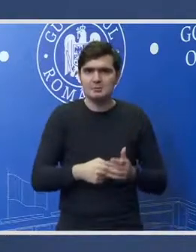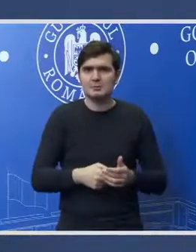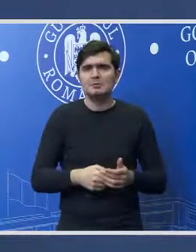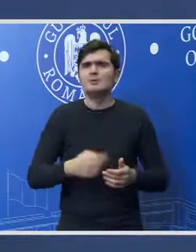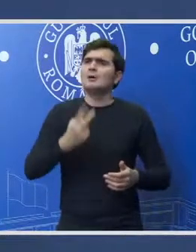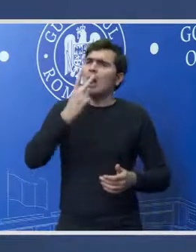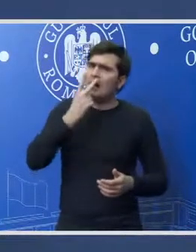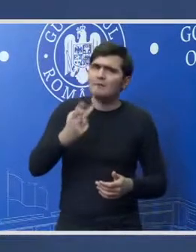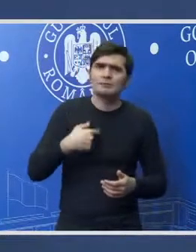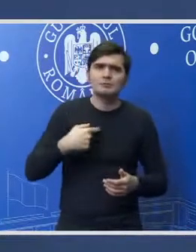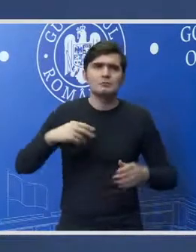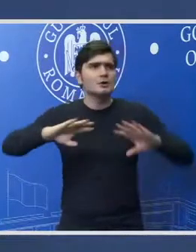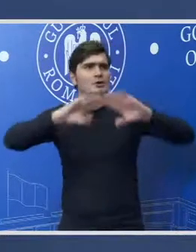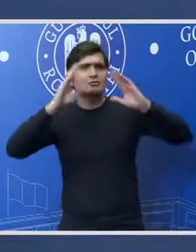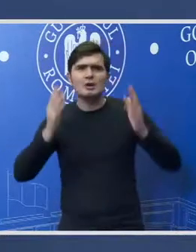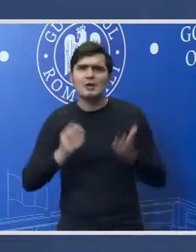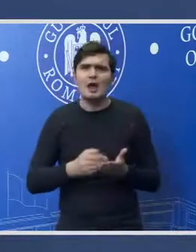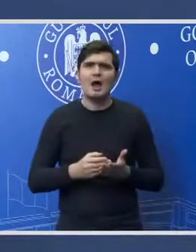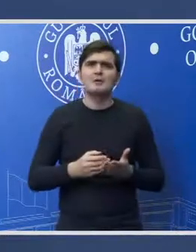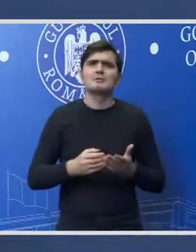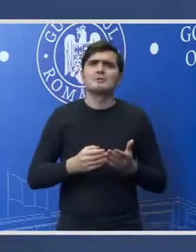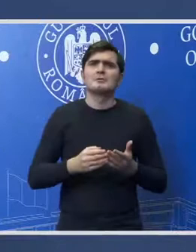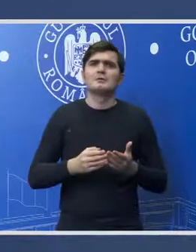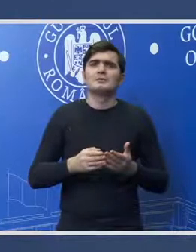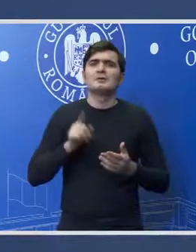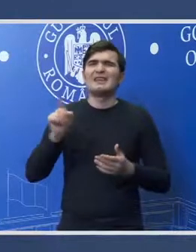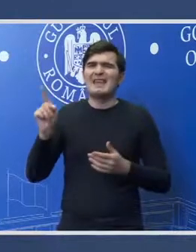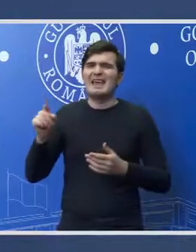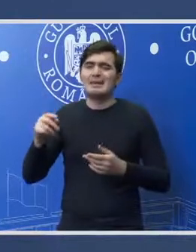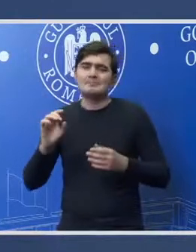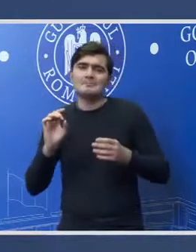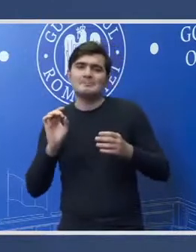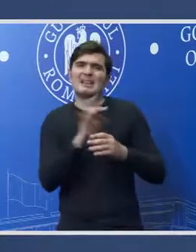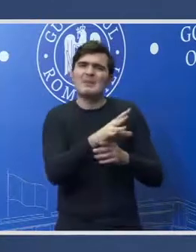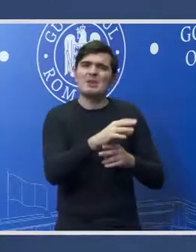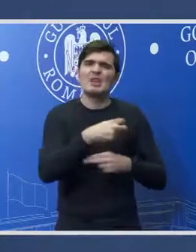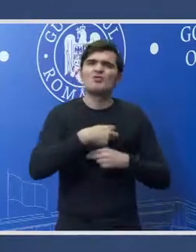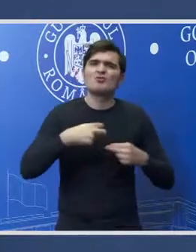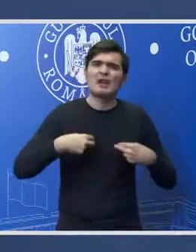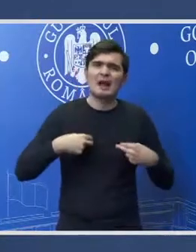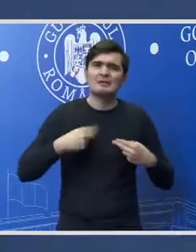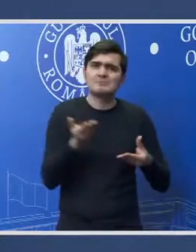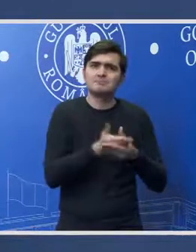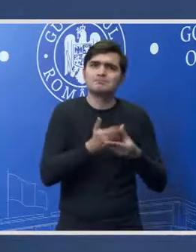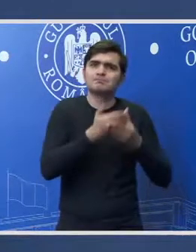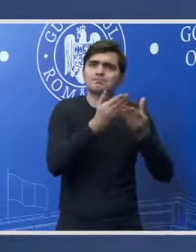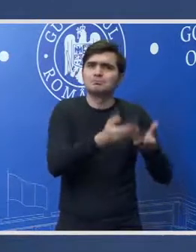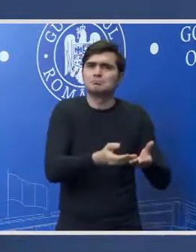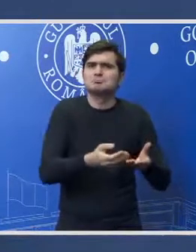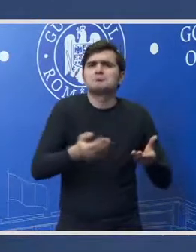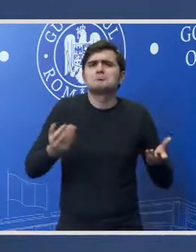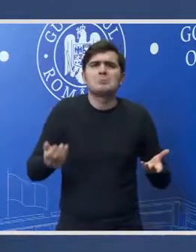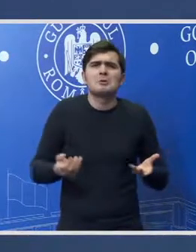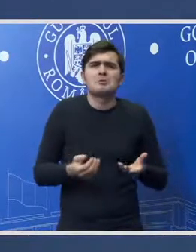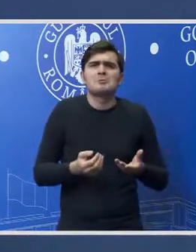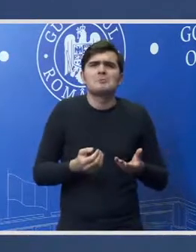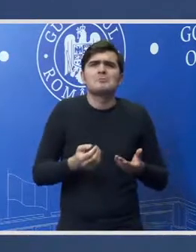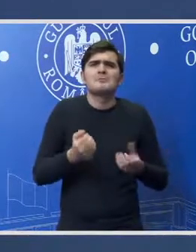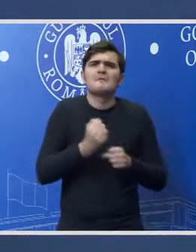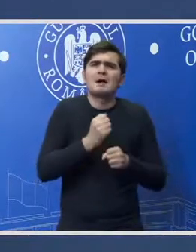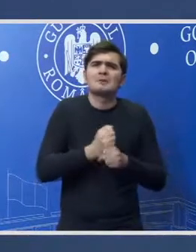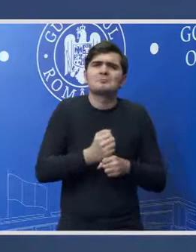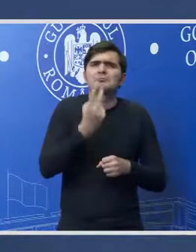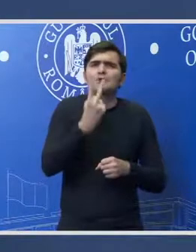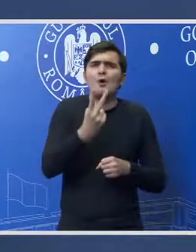că în general trimit în judecată prin rechizitorii câte formulează